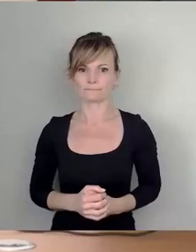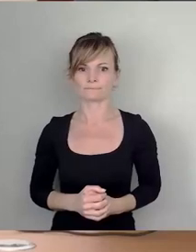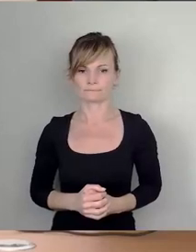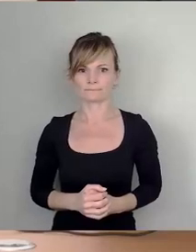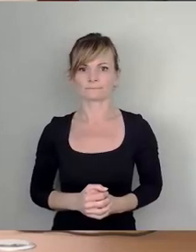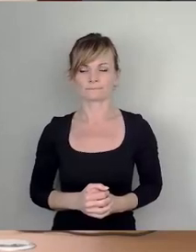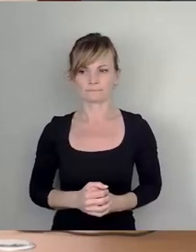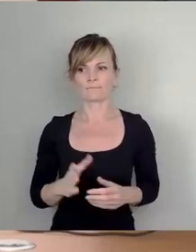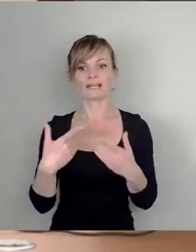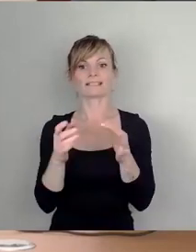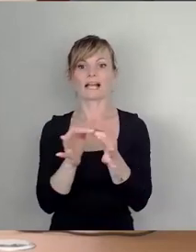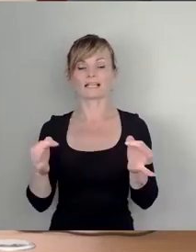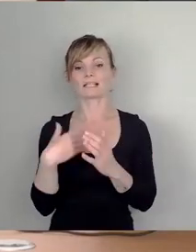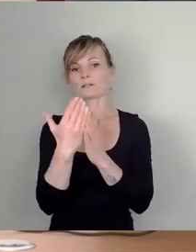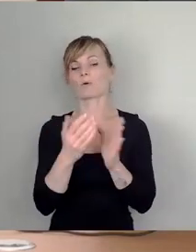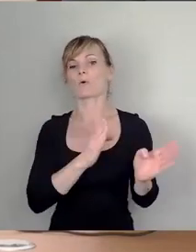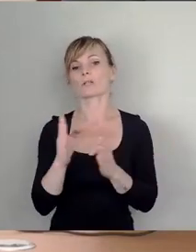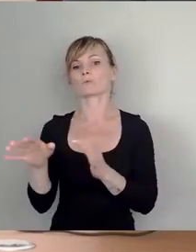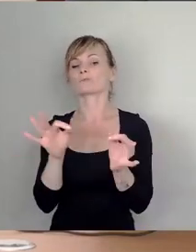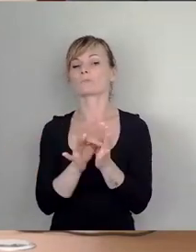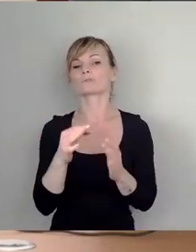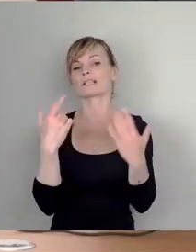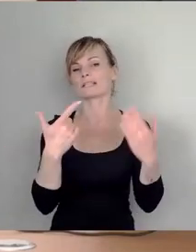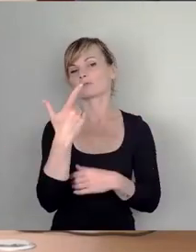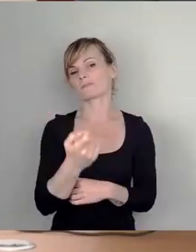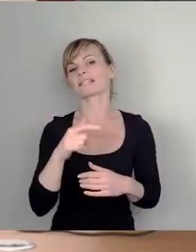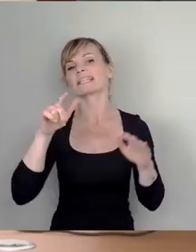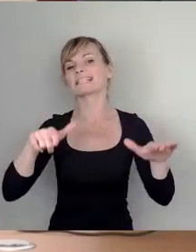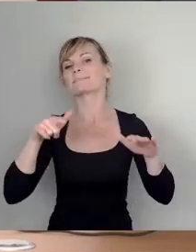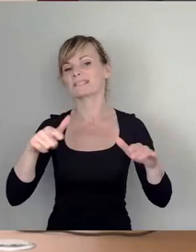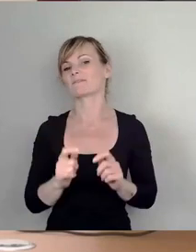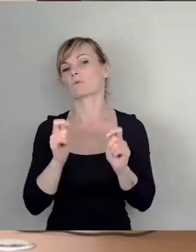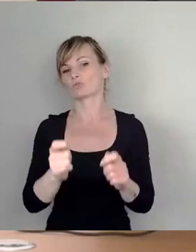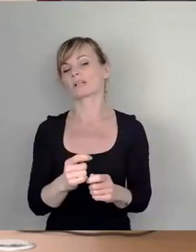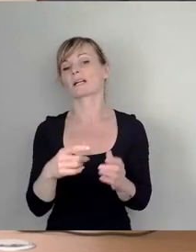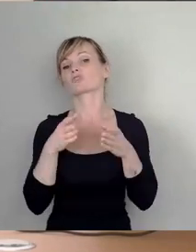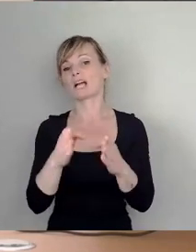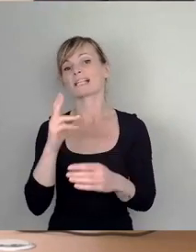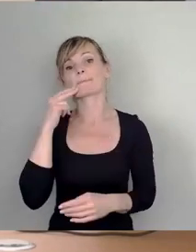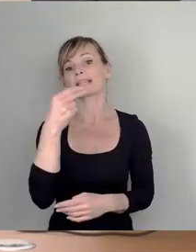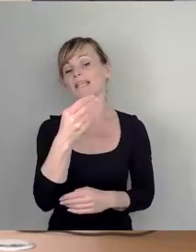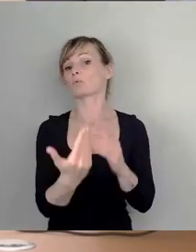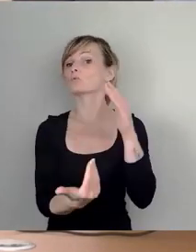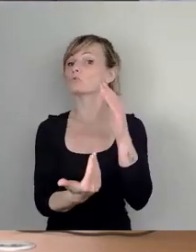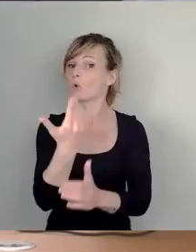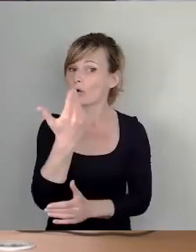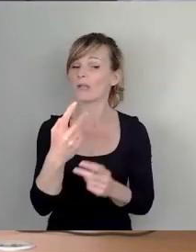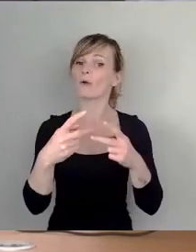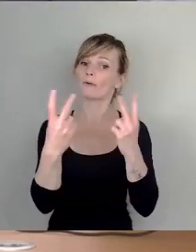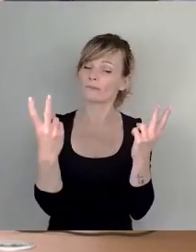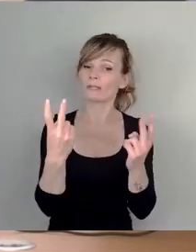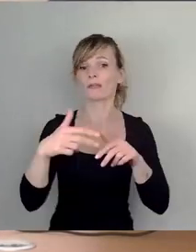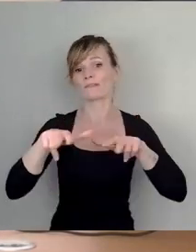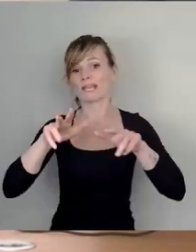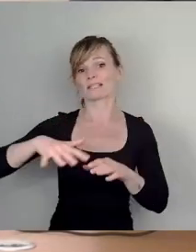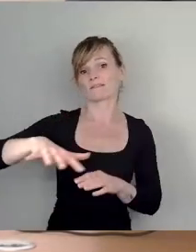mit dem Tagesordnungspunkt 27, 17, Vorschlag zur Straßenbenennung einer neuen öffentlichen Verkehrsfläche zwischen